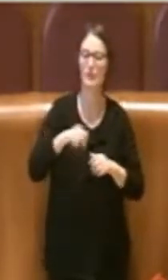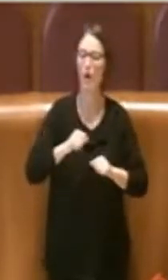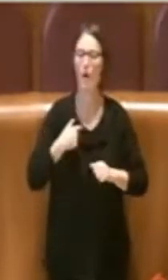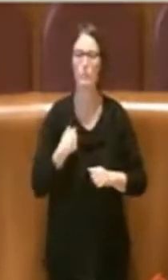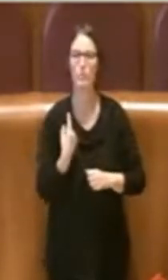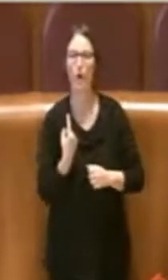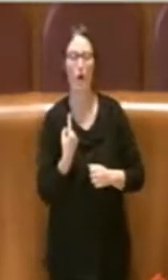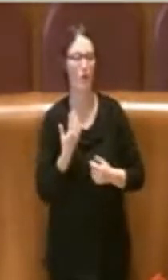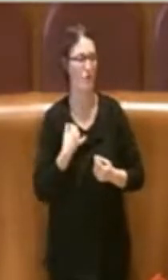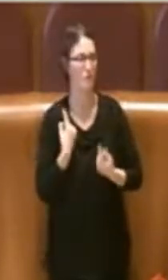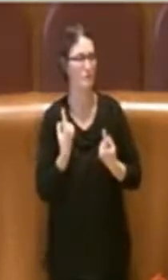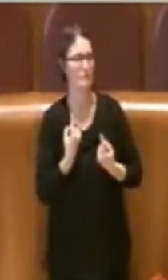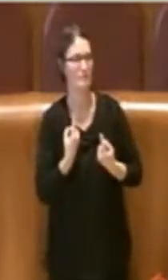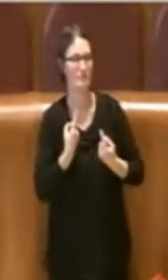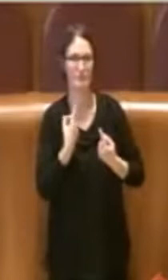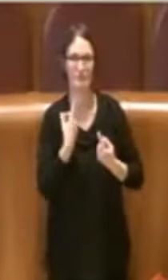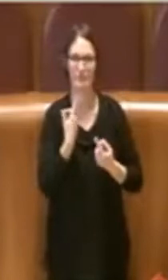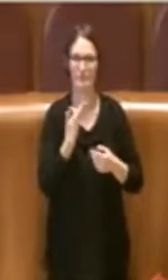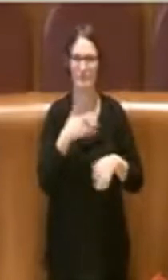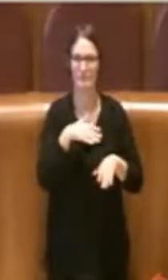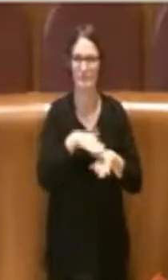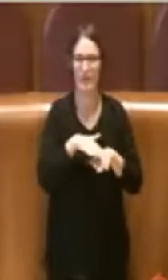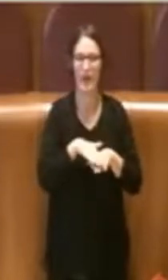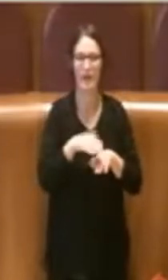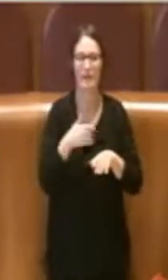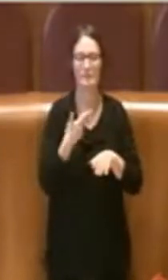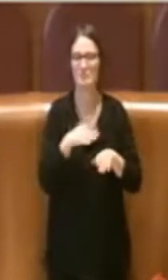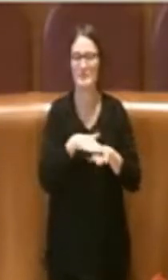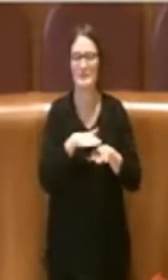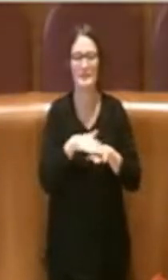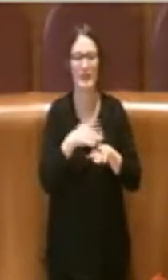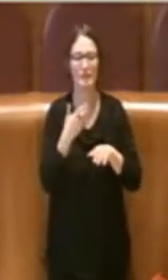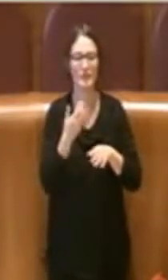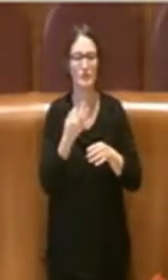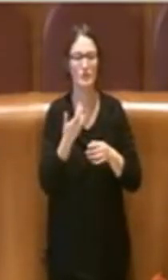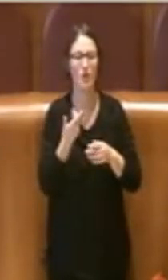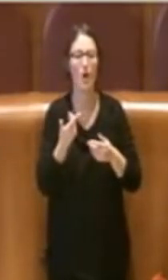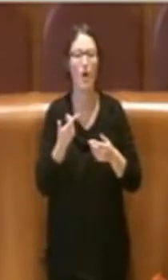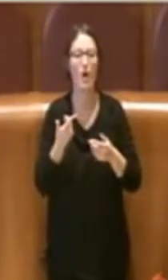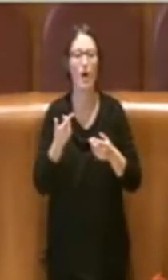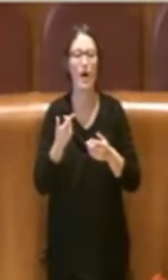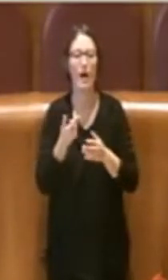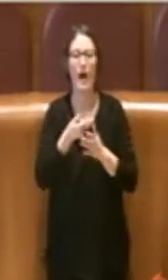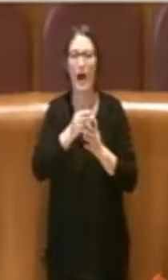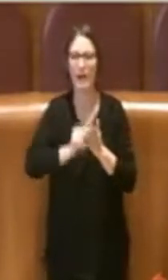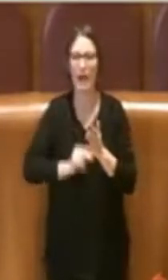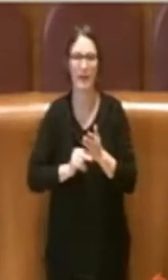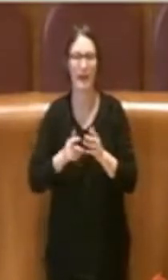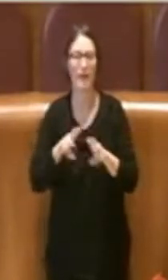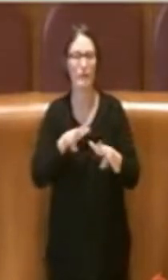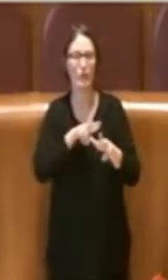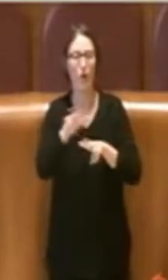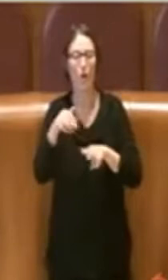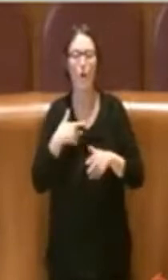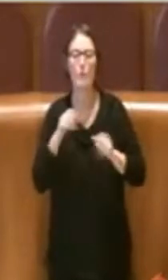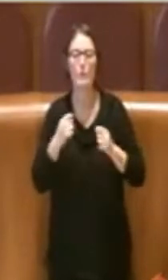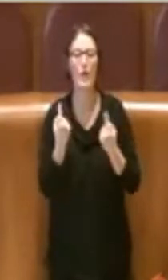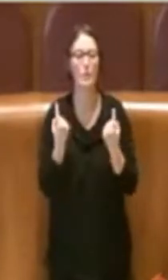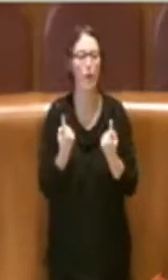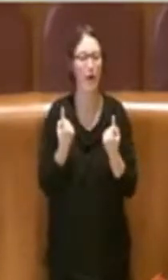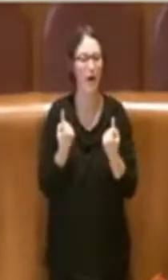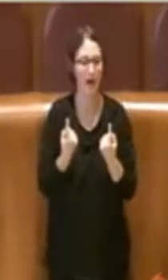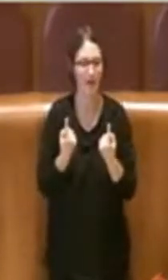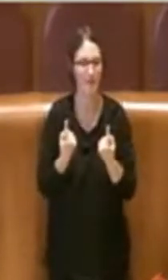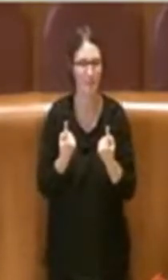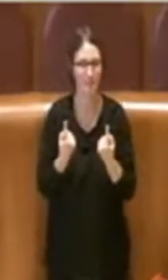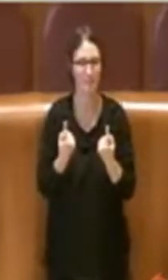fornito da un servizio anagrafico del Comune che c in alcuni mercati, di un caffa che è presente sempre in alcuni mercati o in attesa dell